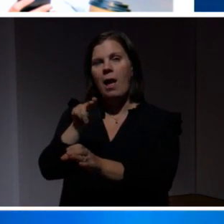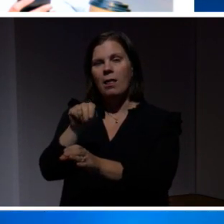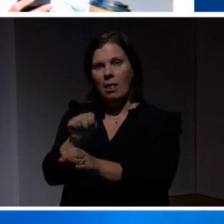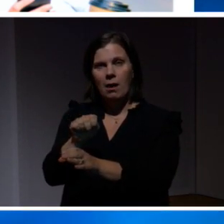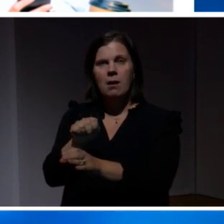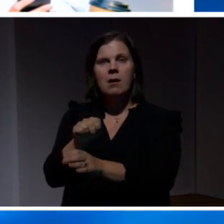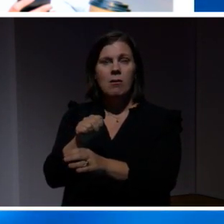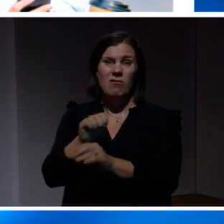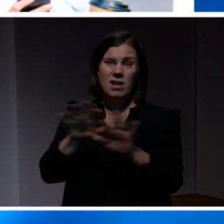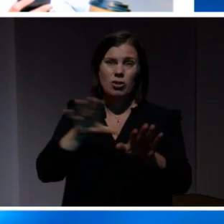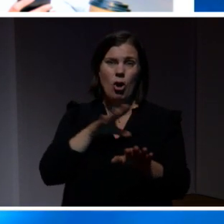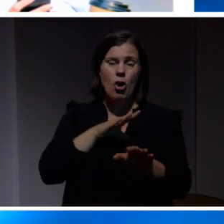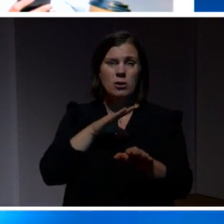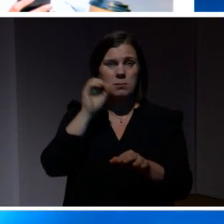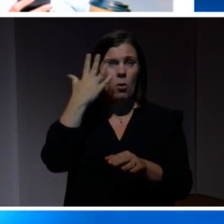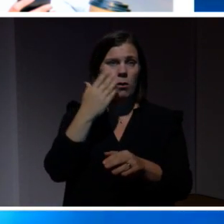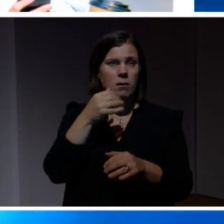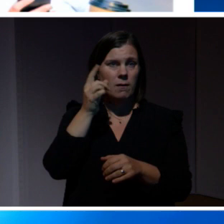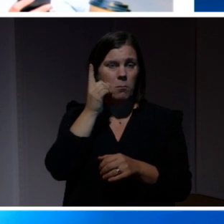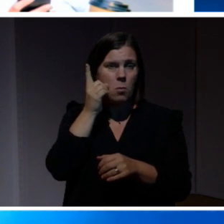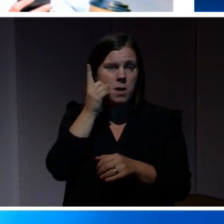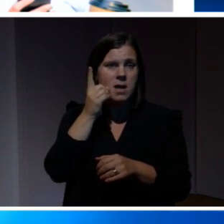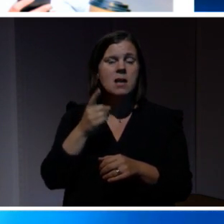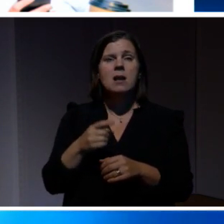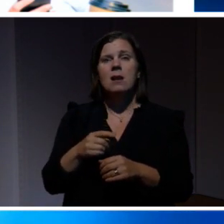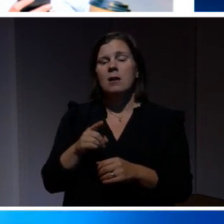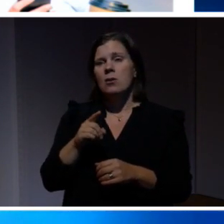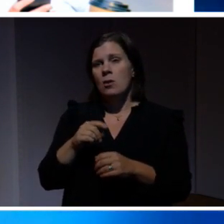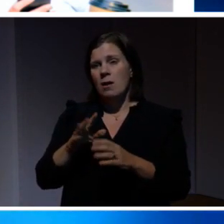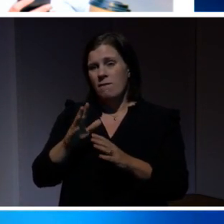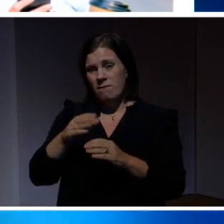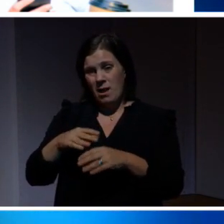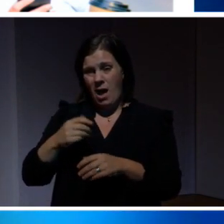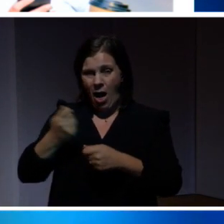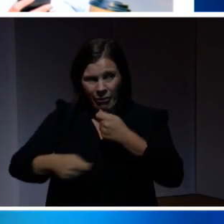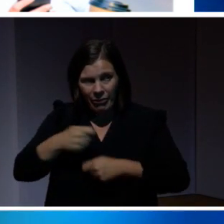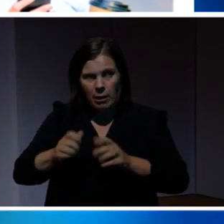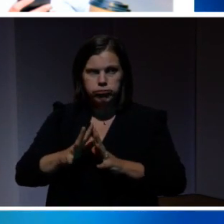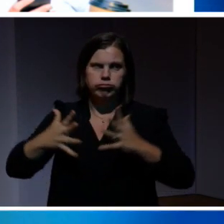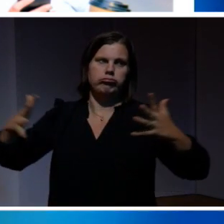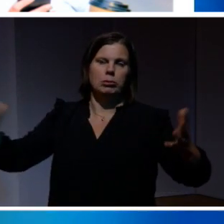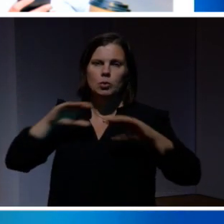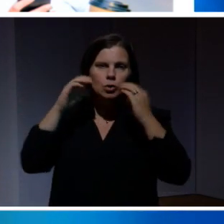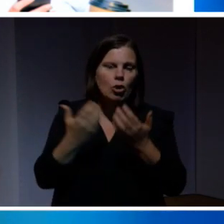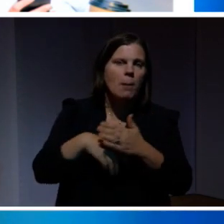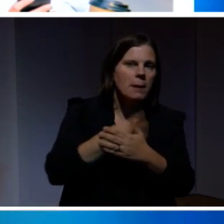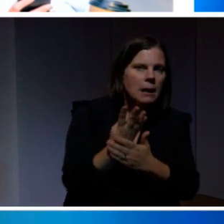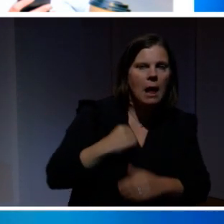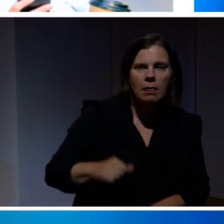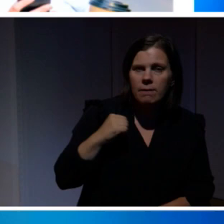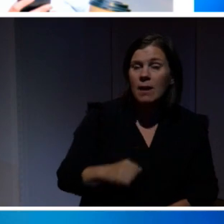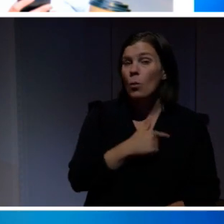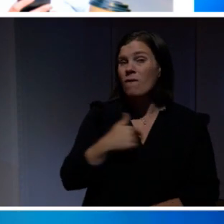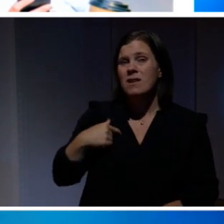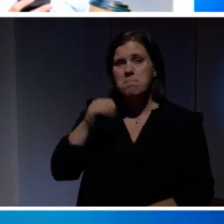har en smartphone. Vi använder sociala medier. Tillväxt inom handel är ju superstark på nätet. Och vi